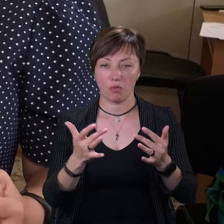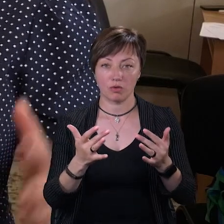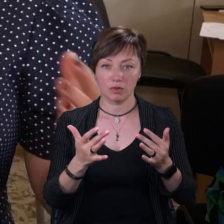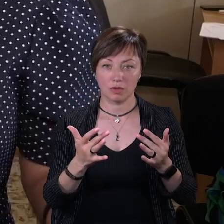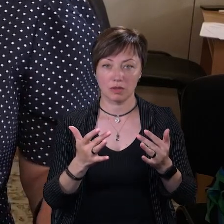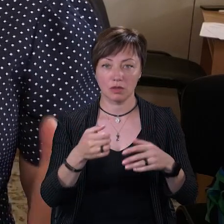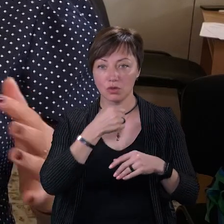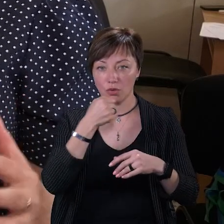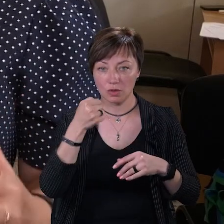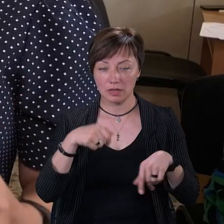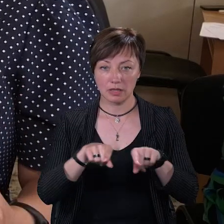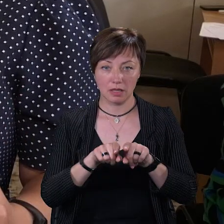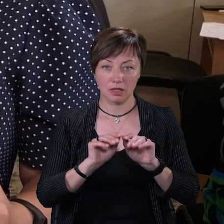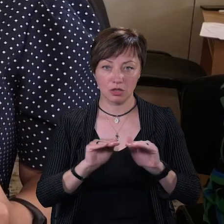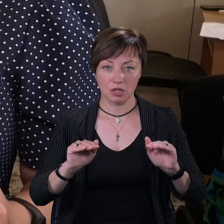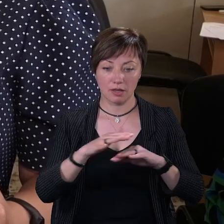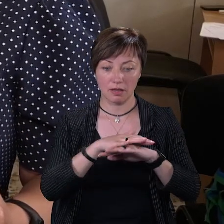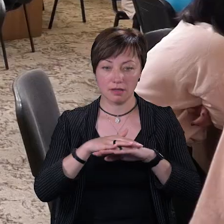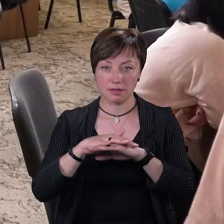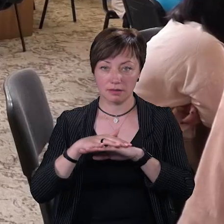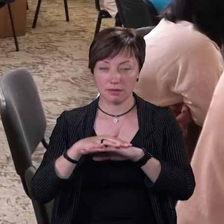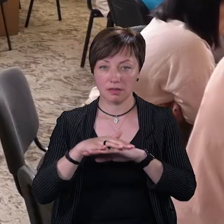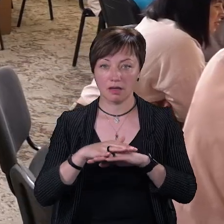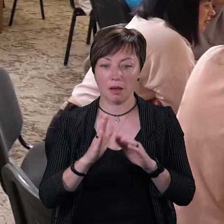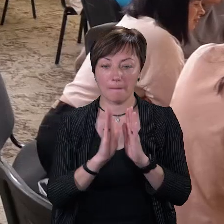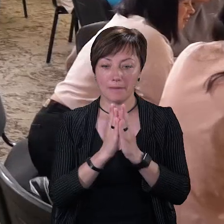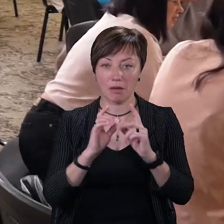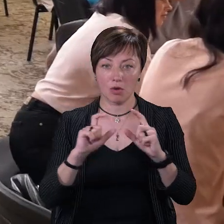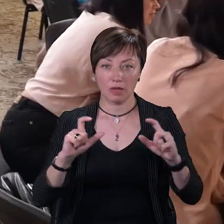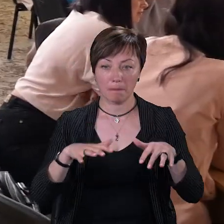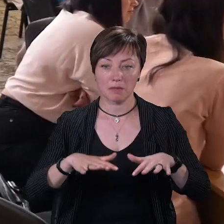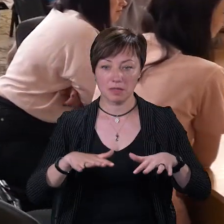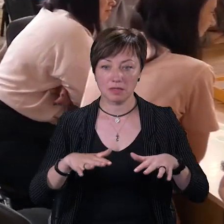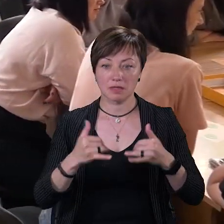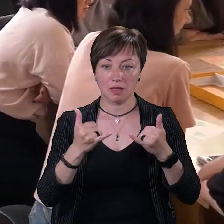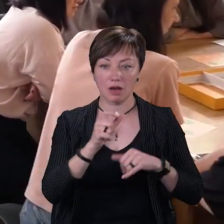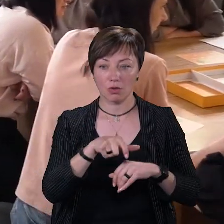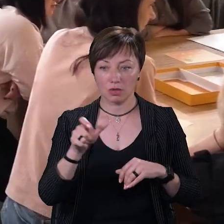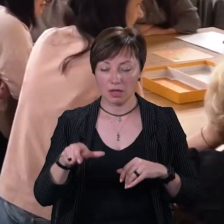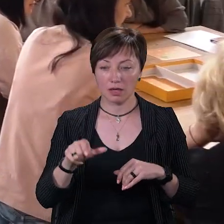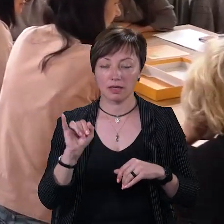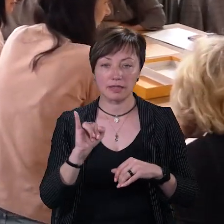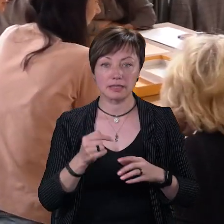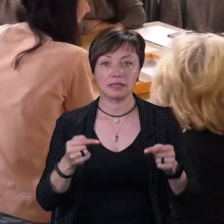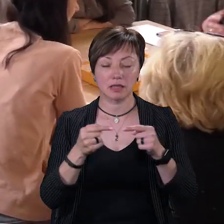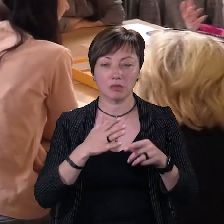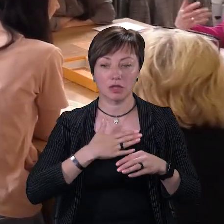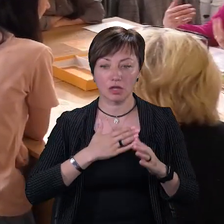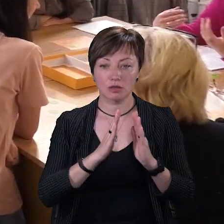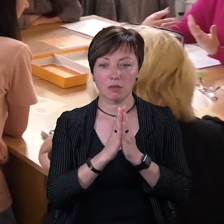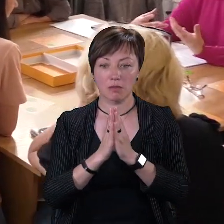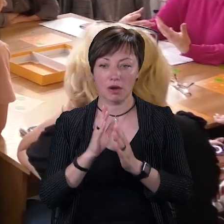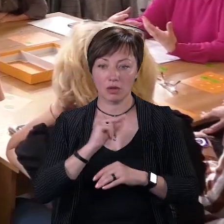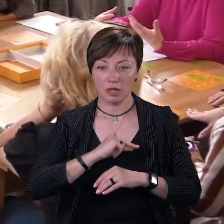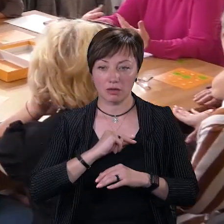як дорослу, так і дитячу аудиторію. Бібліотека – це є місце для людей. І саме наші бібліотекарі